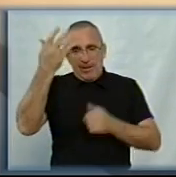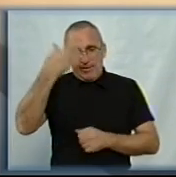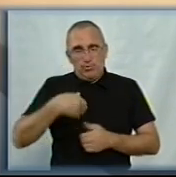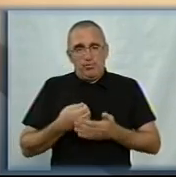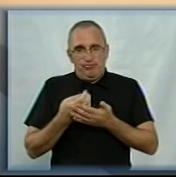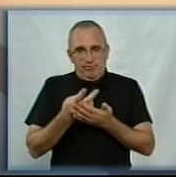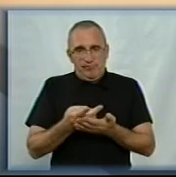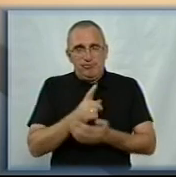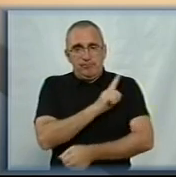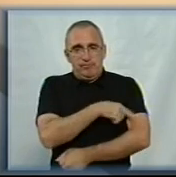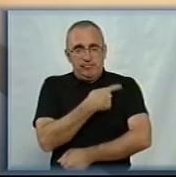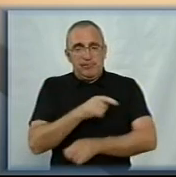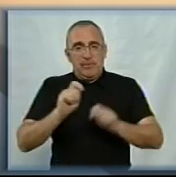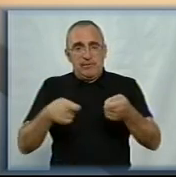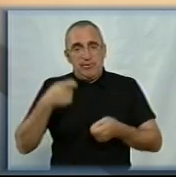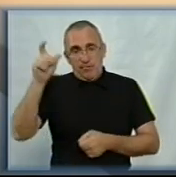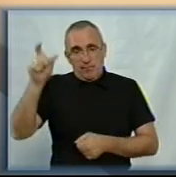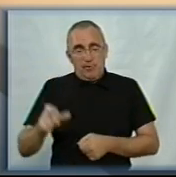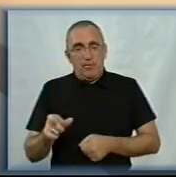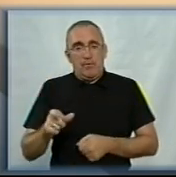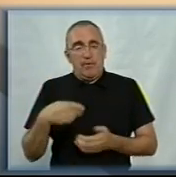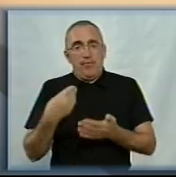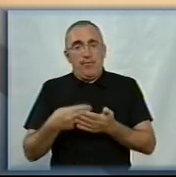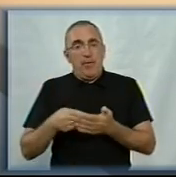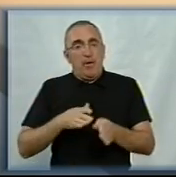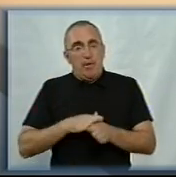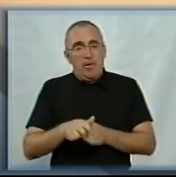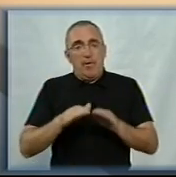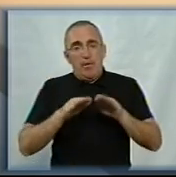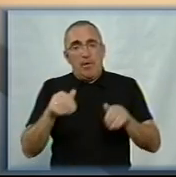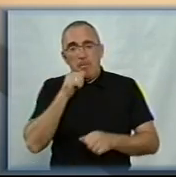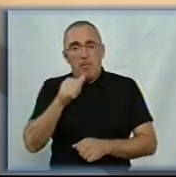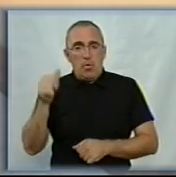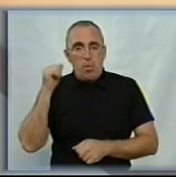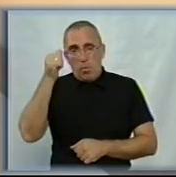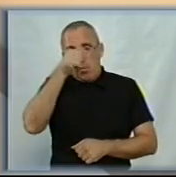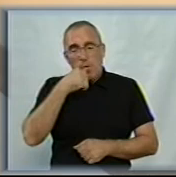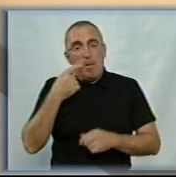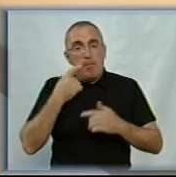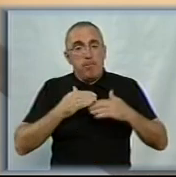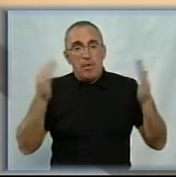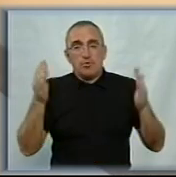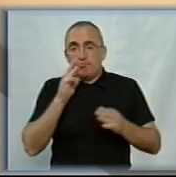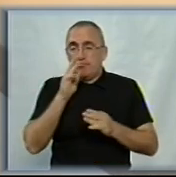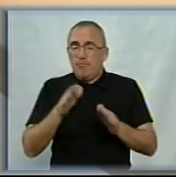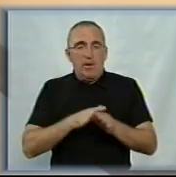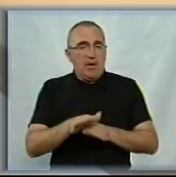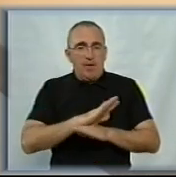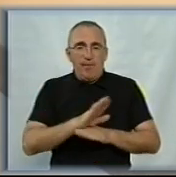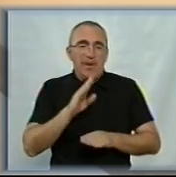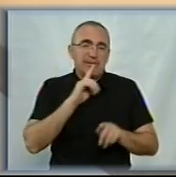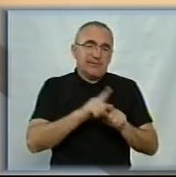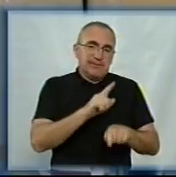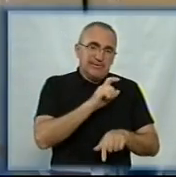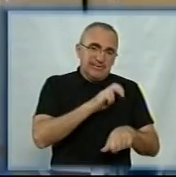лікарні. За словами завідувача відділення, фінансування відбувається на рівні минулого року. Збільшення зарплатно відбулося ні у медичних сестер,